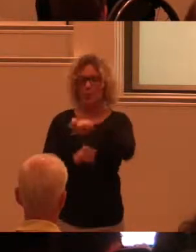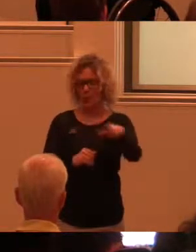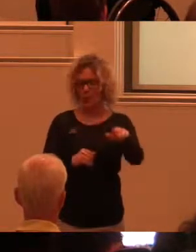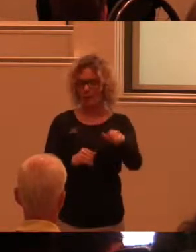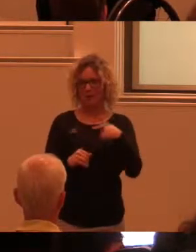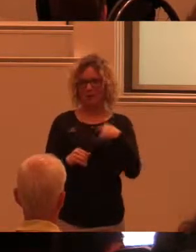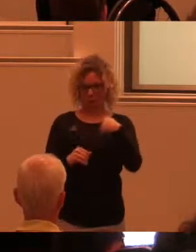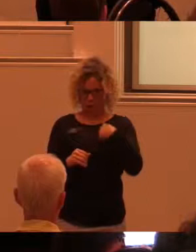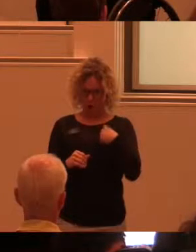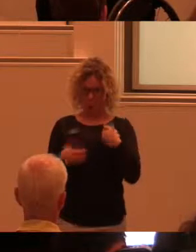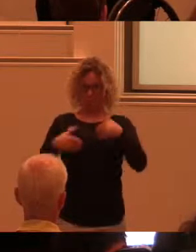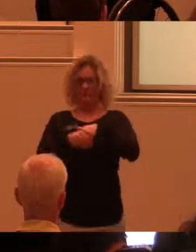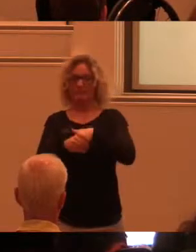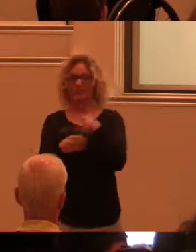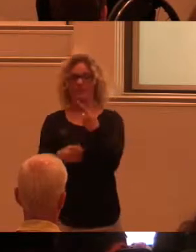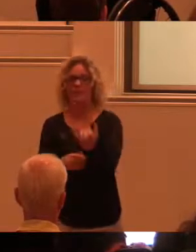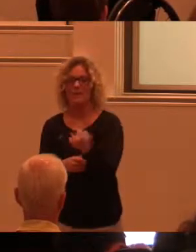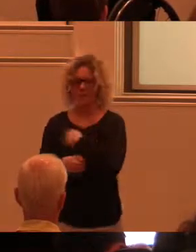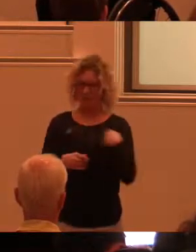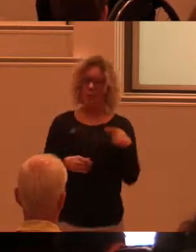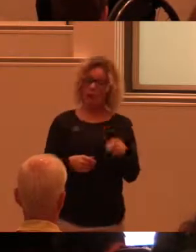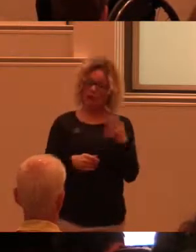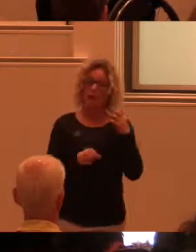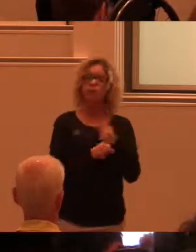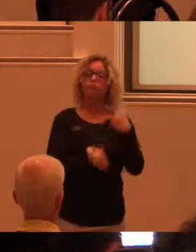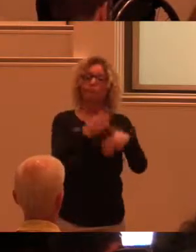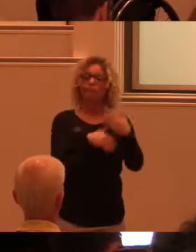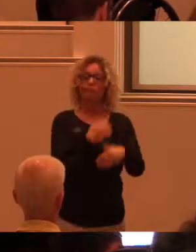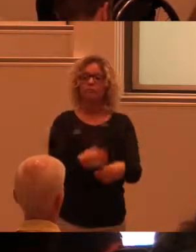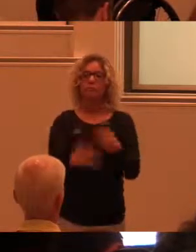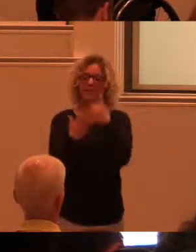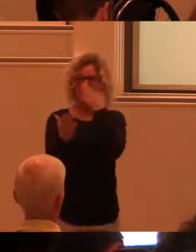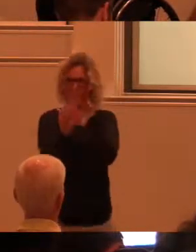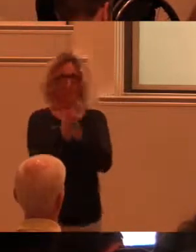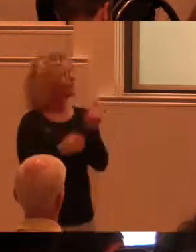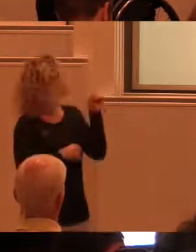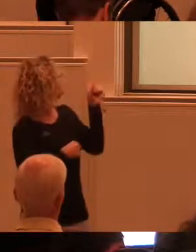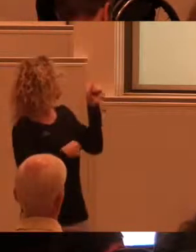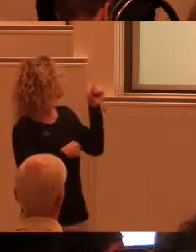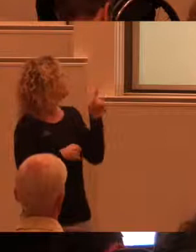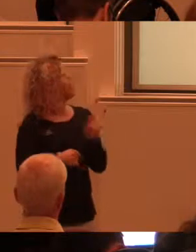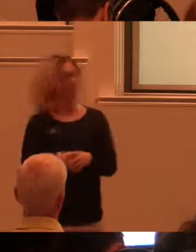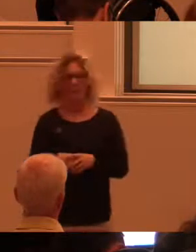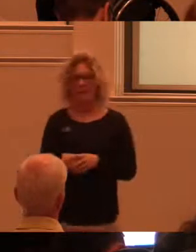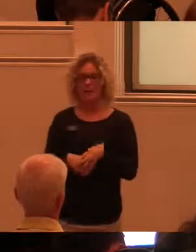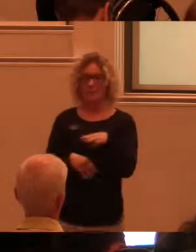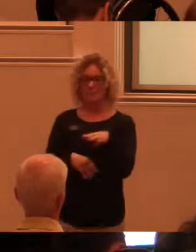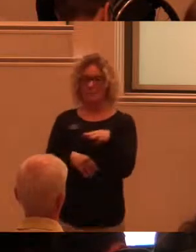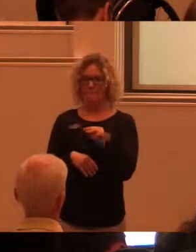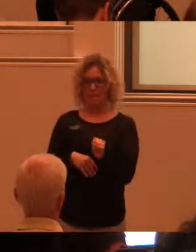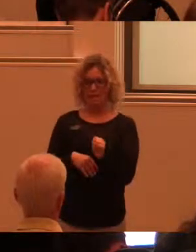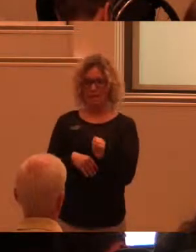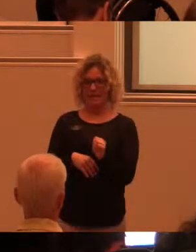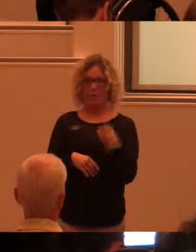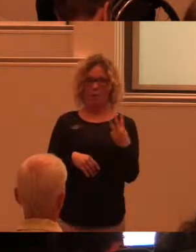Och det är ju någonting som vi eröver över tid. Jag har en bild här där me och we är speglat i vartannat.